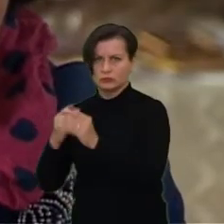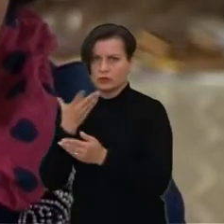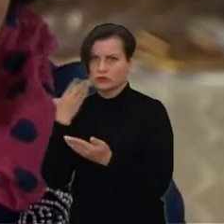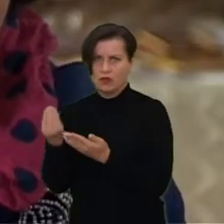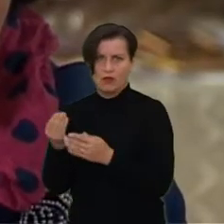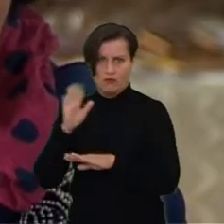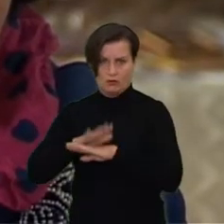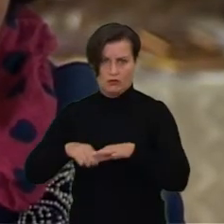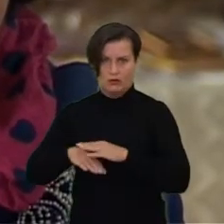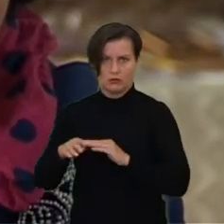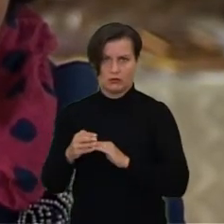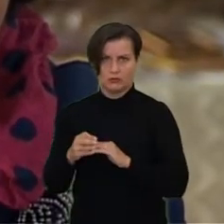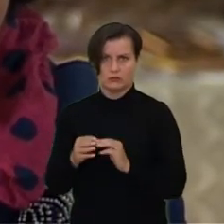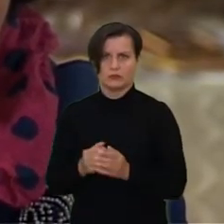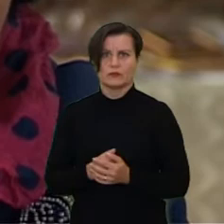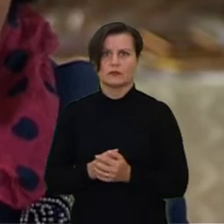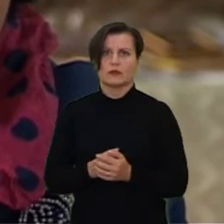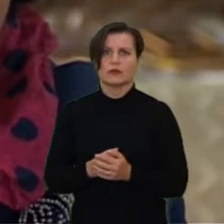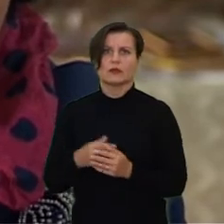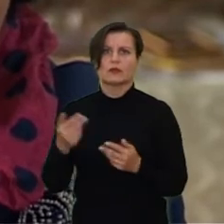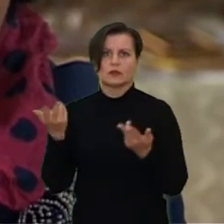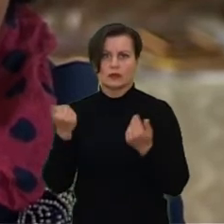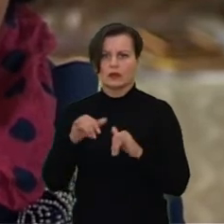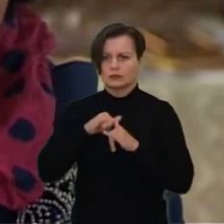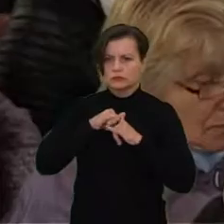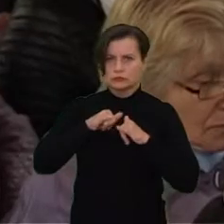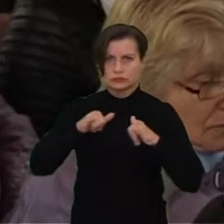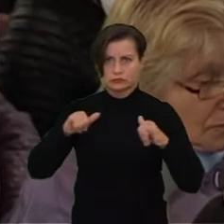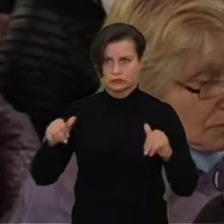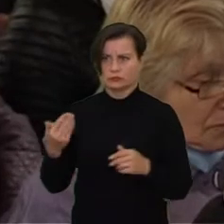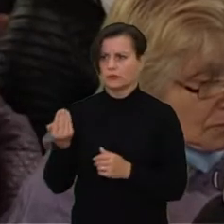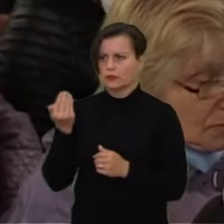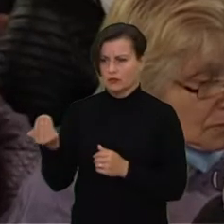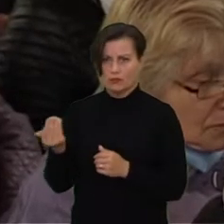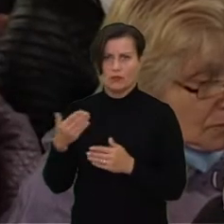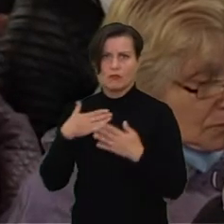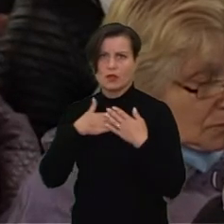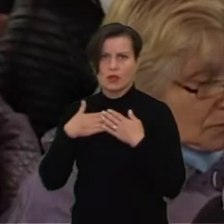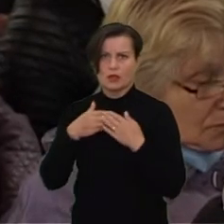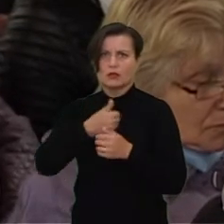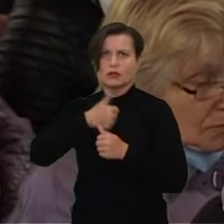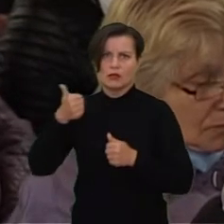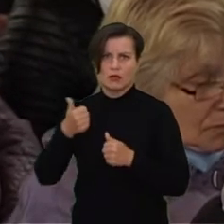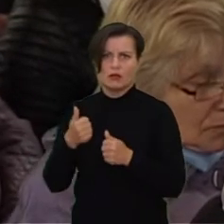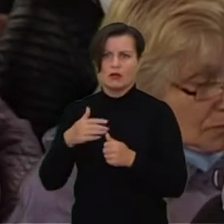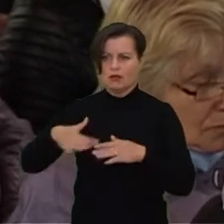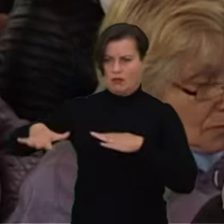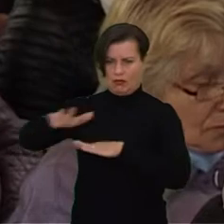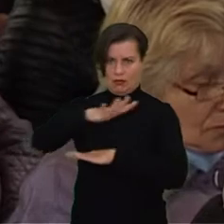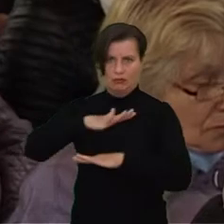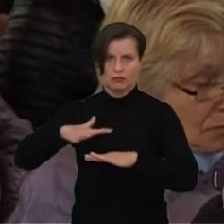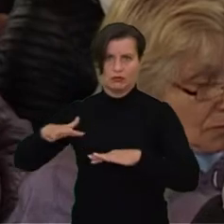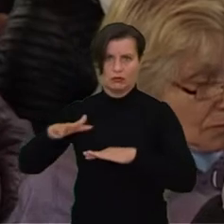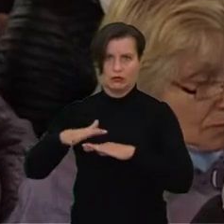sudėliota su didžiausia meilė. Ir tai už tai yra paskleista, per šitą meilę yra paskleista gera